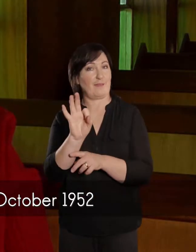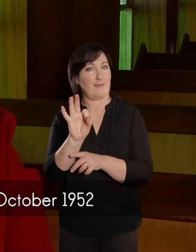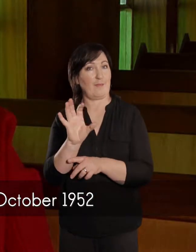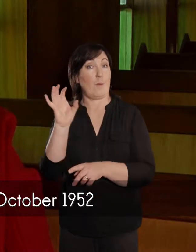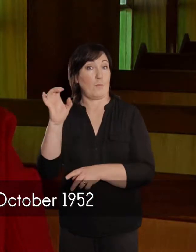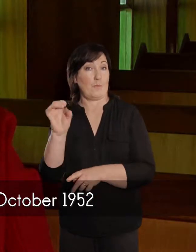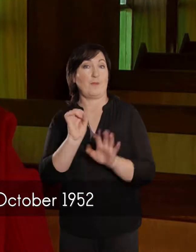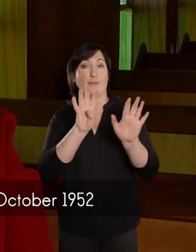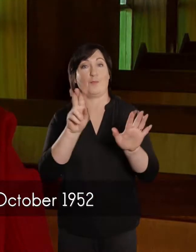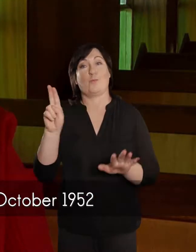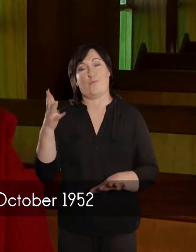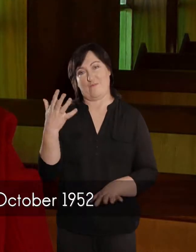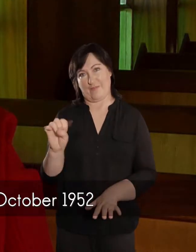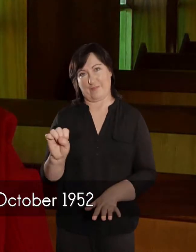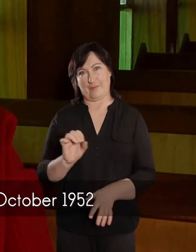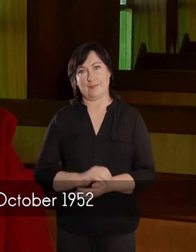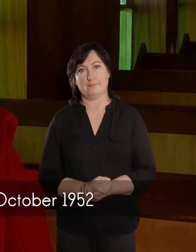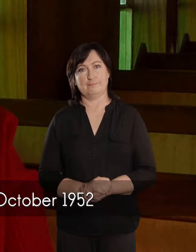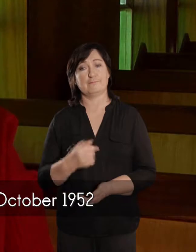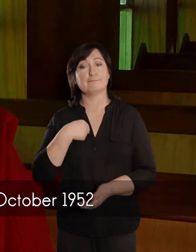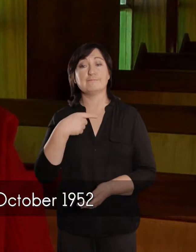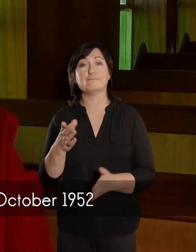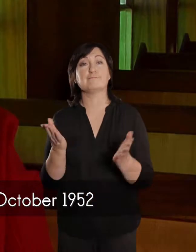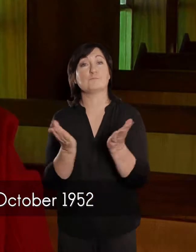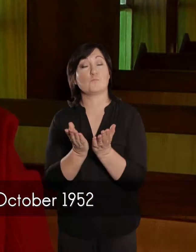1952, die 13e oktober.